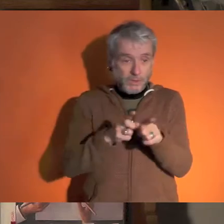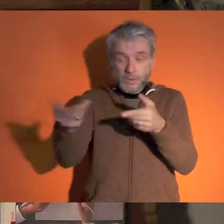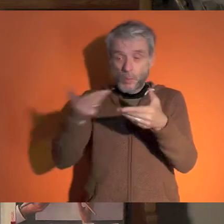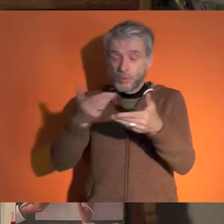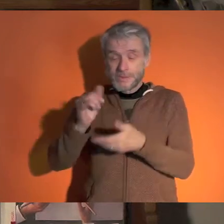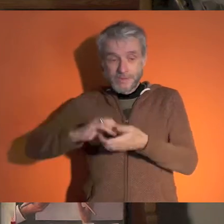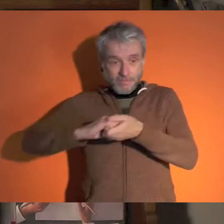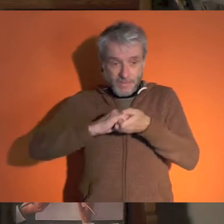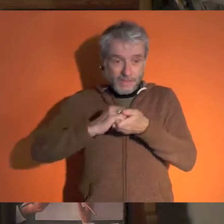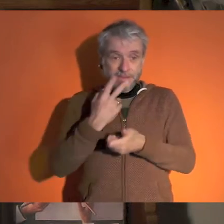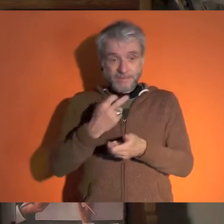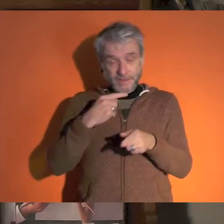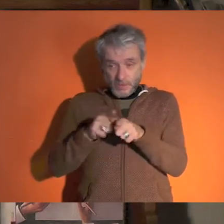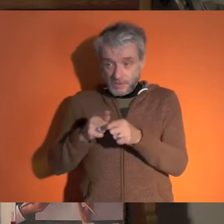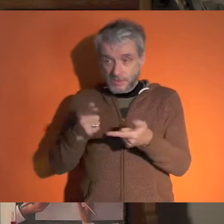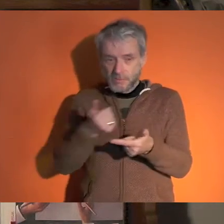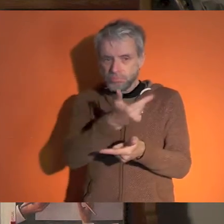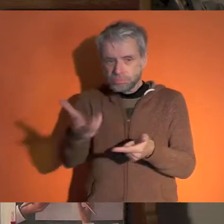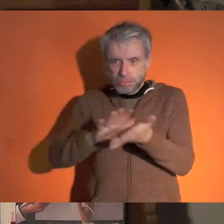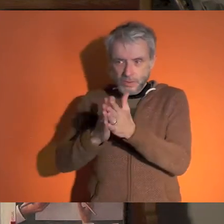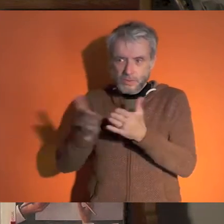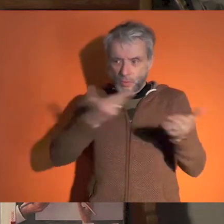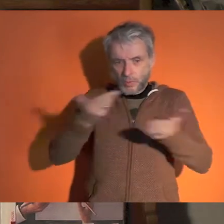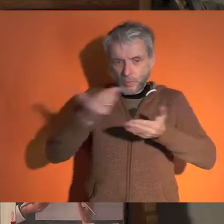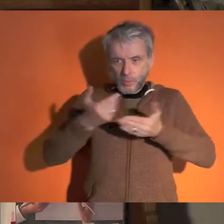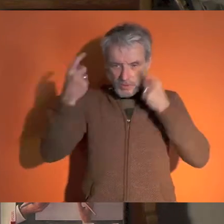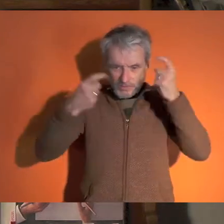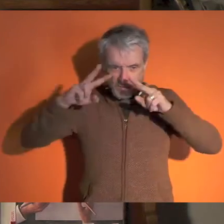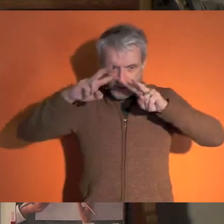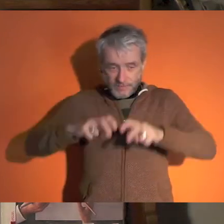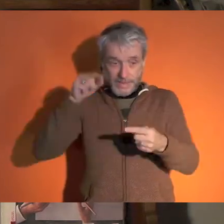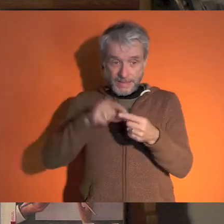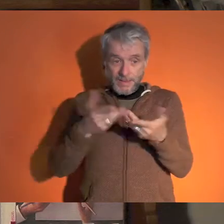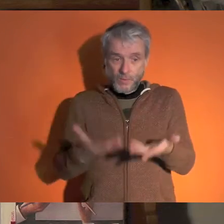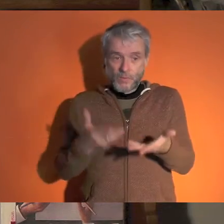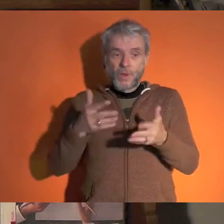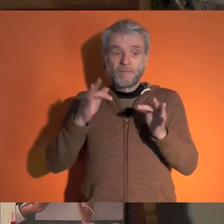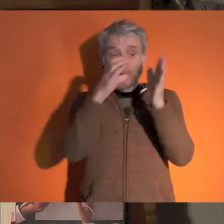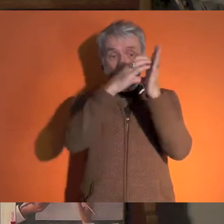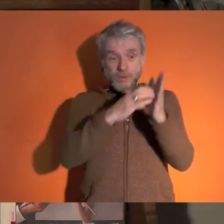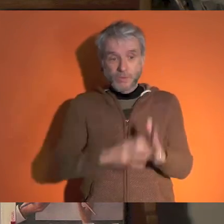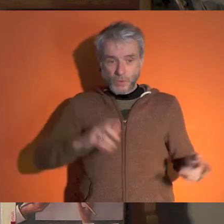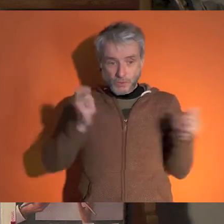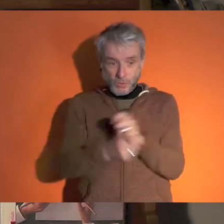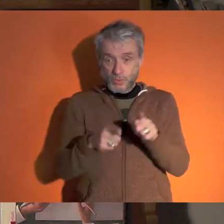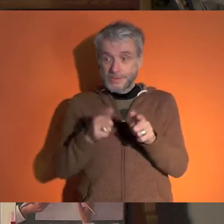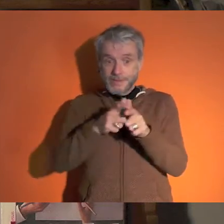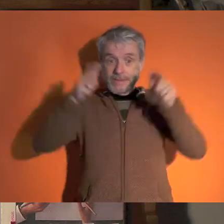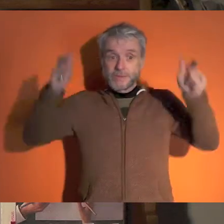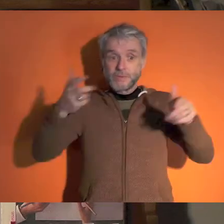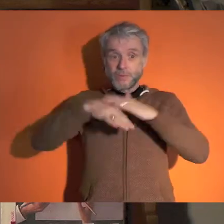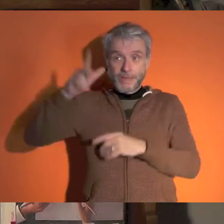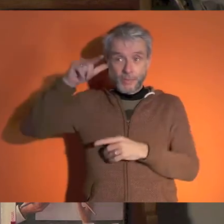propositions de l'urgence démocratique, sur les propositions du pacte civique et de beaucoup d'associations qui ont travaillé sur les questions